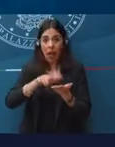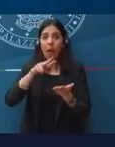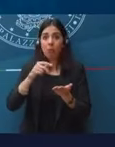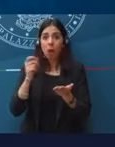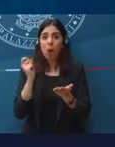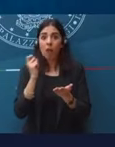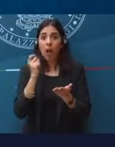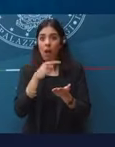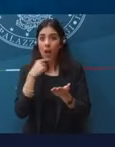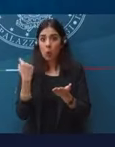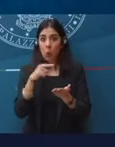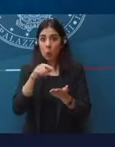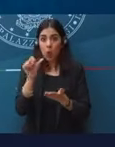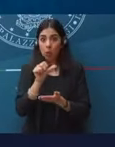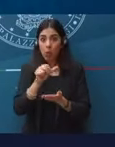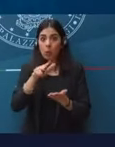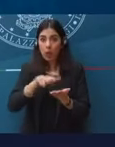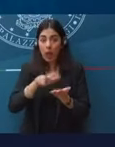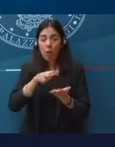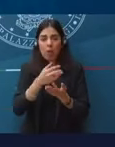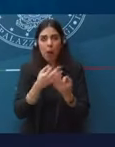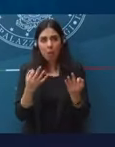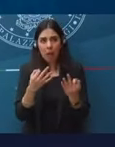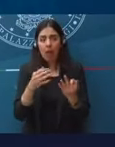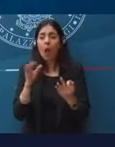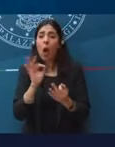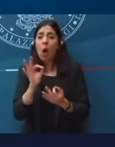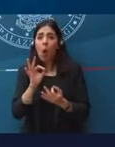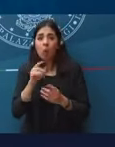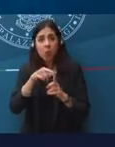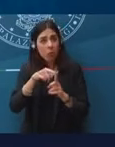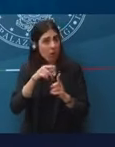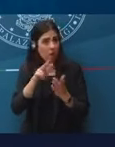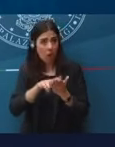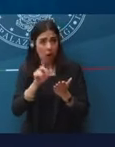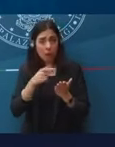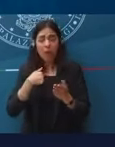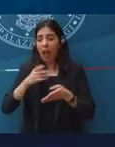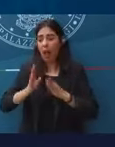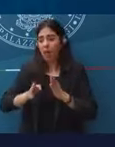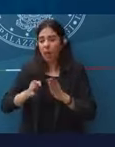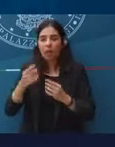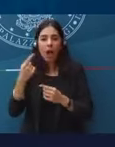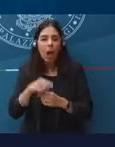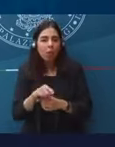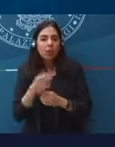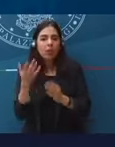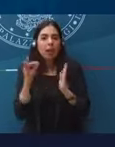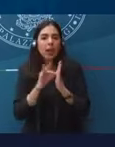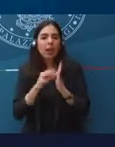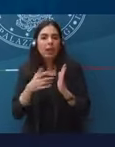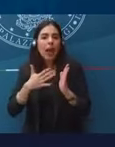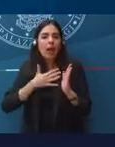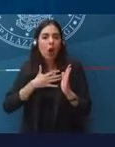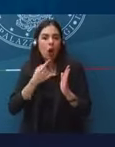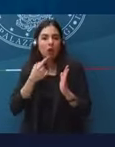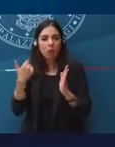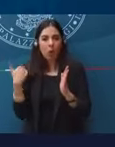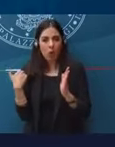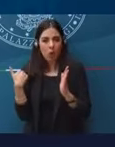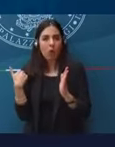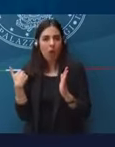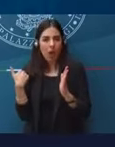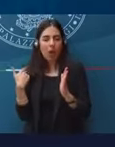vaccino Sputnik, bene, se non lei farà altrimenti. Ed è esattamente il criterio che dicevo prima. Cioè, il pragmatismo, bisogna prima cercare il